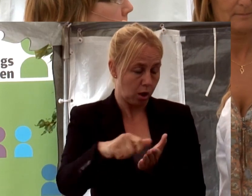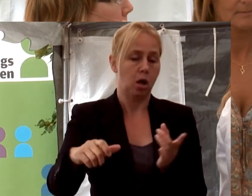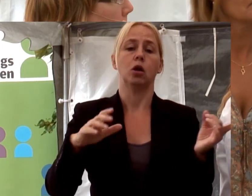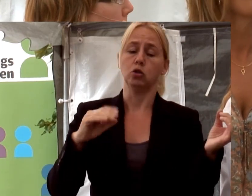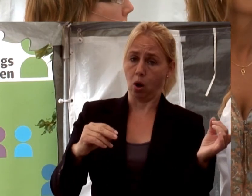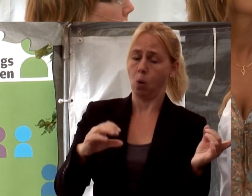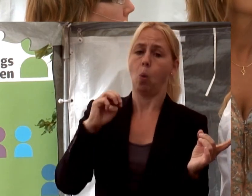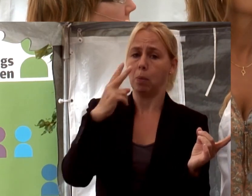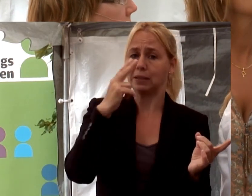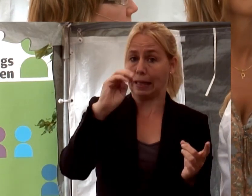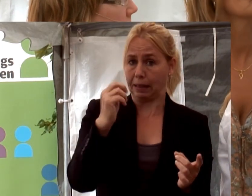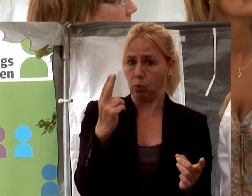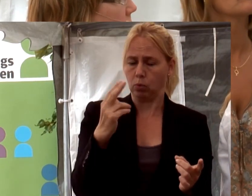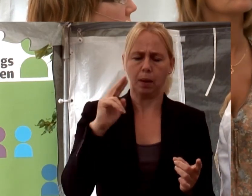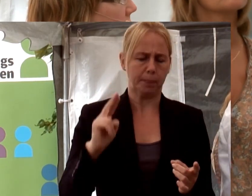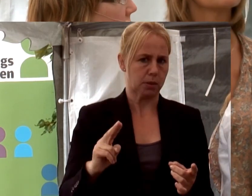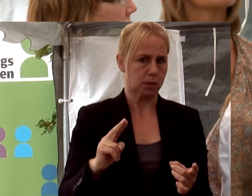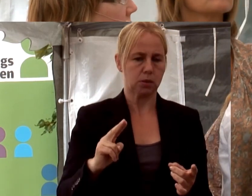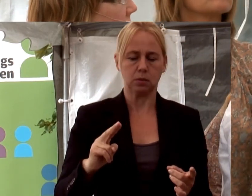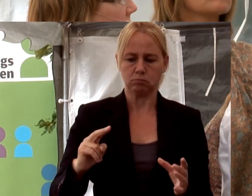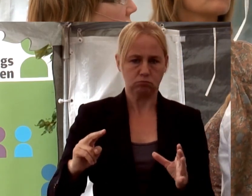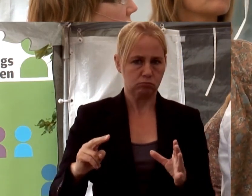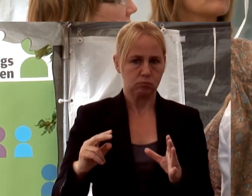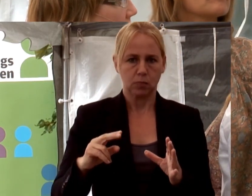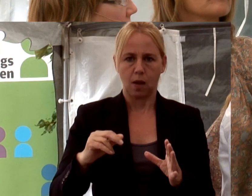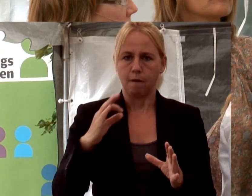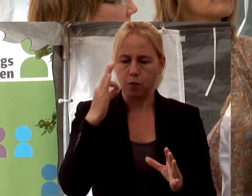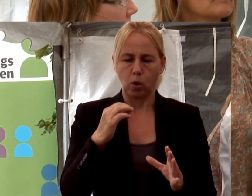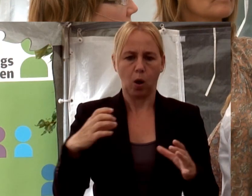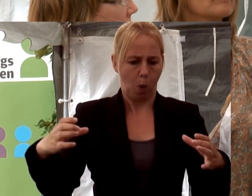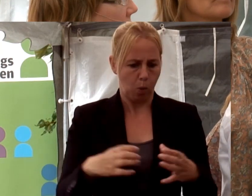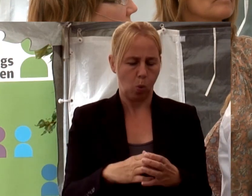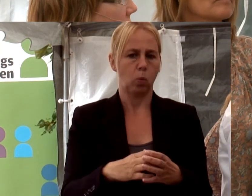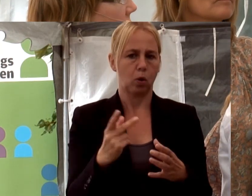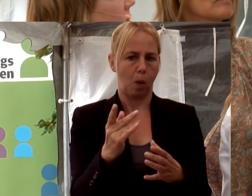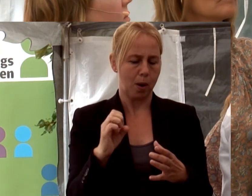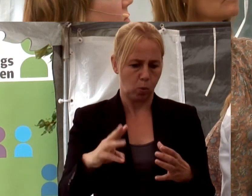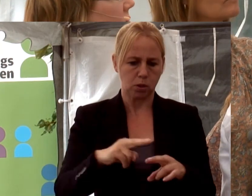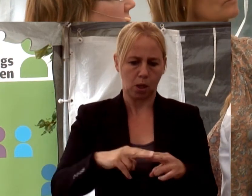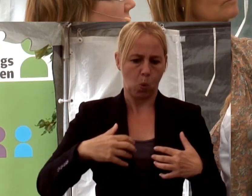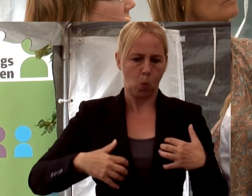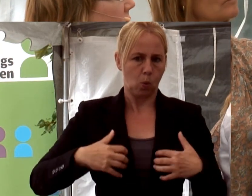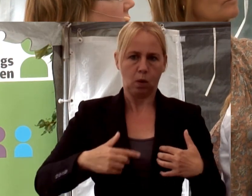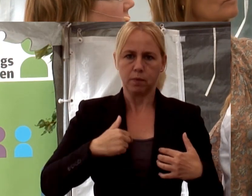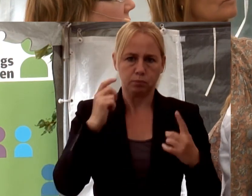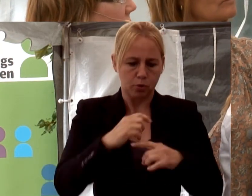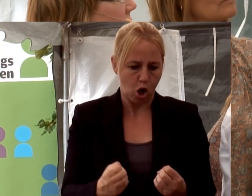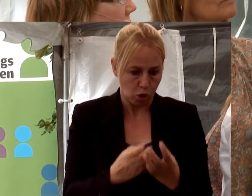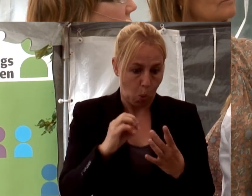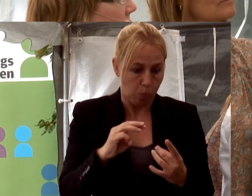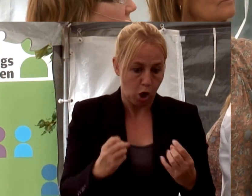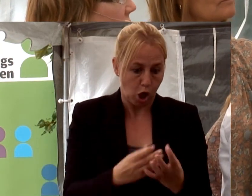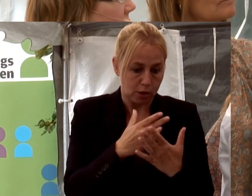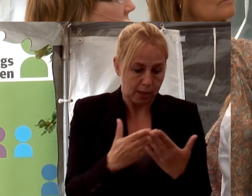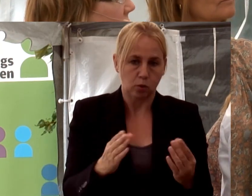tittar man på EU, detta är en av de riktigt stora frågorna som kommissionen känner stor oro för. För löser vi inte detta, så kommer